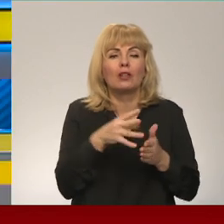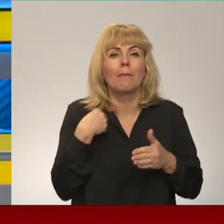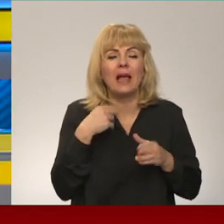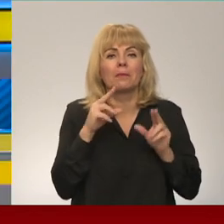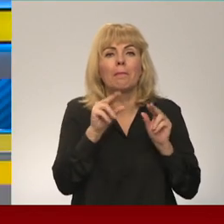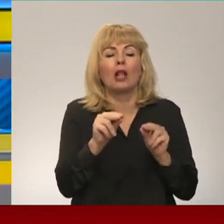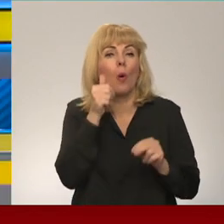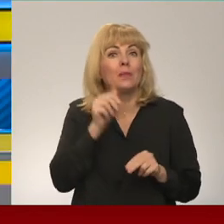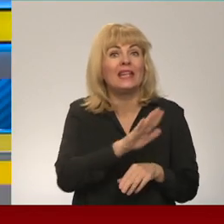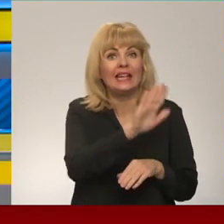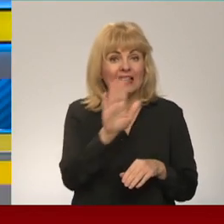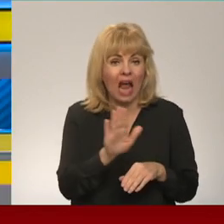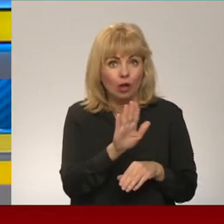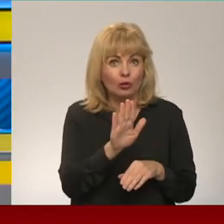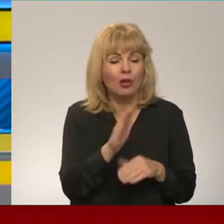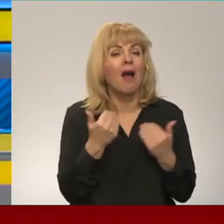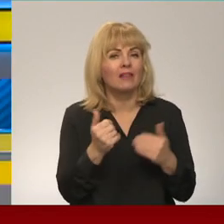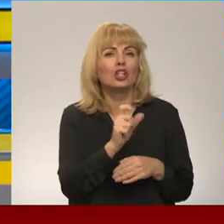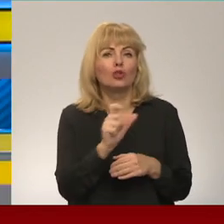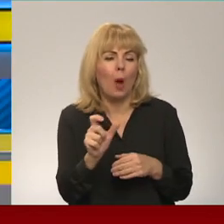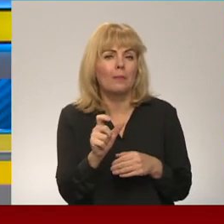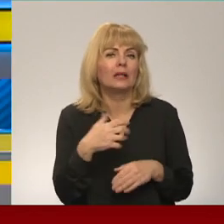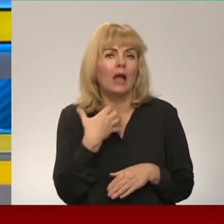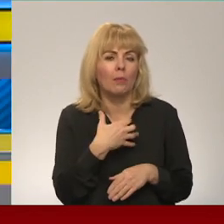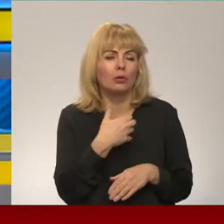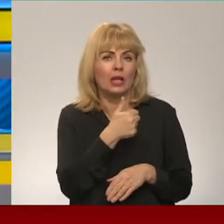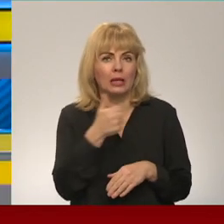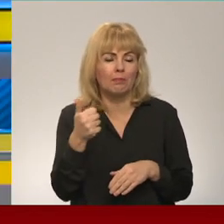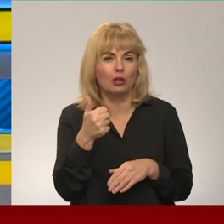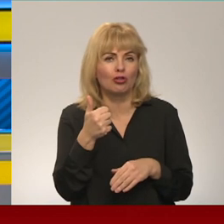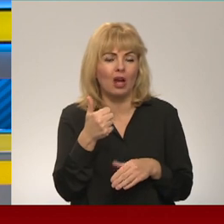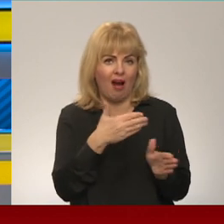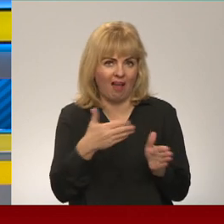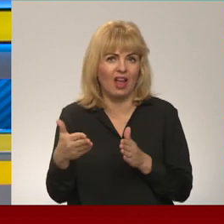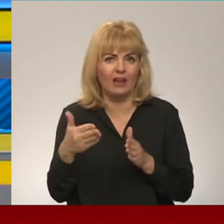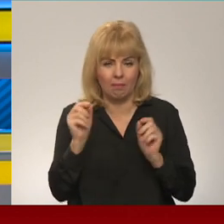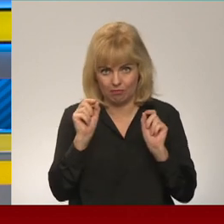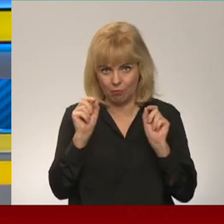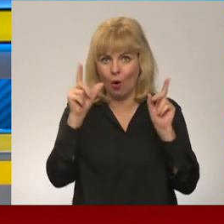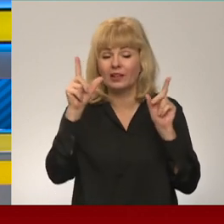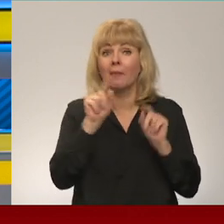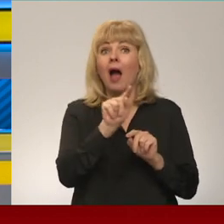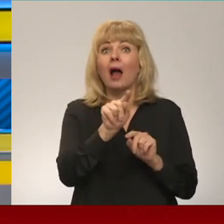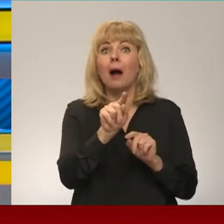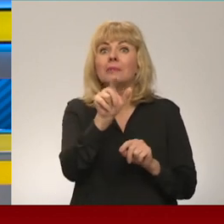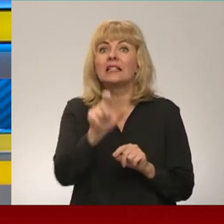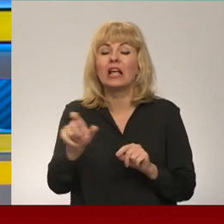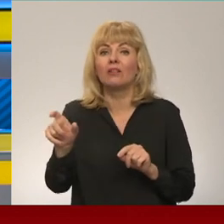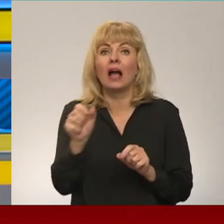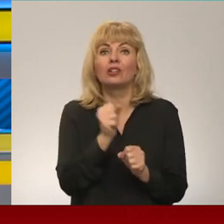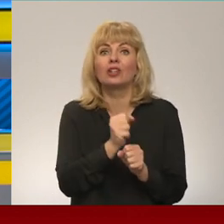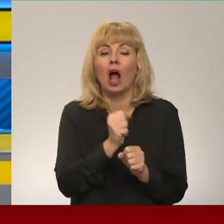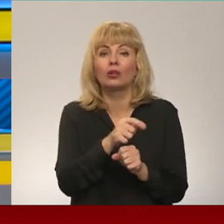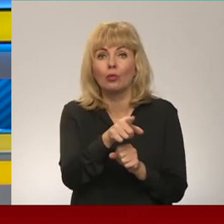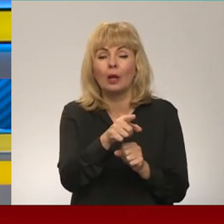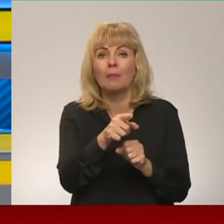Tāpēc šobrīd jābūt tiešām īpaši modriem. Tas pamatā tiem cilvēkiem, kas strādā ar kritisko infrastruktūru, lieliem